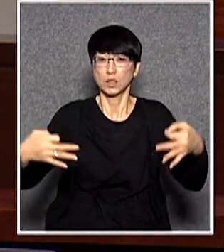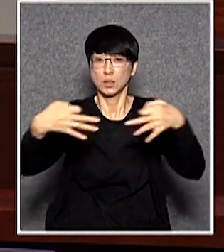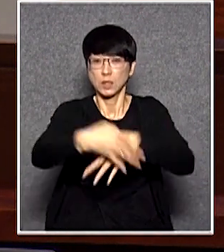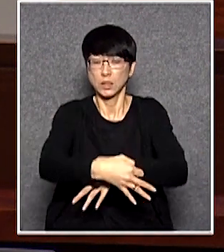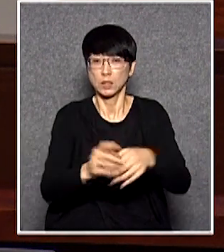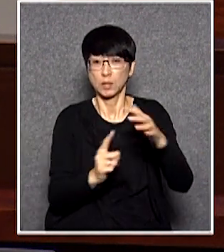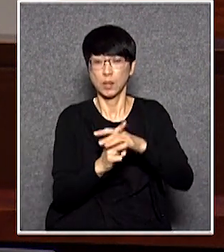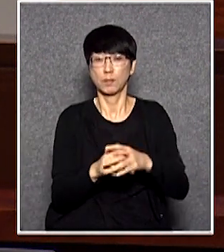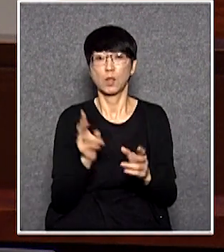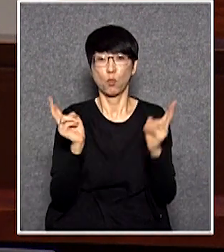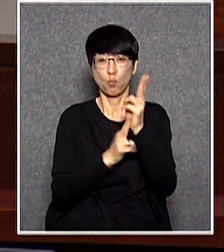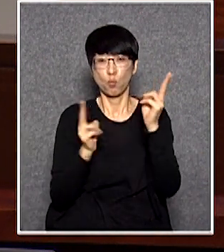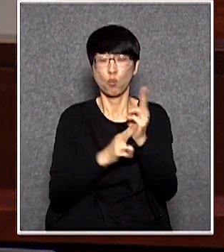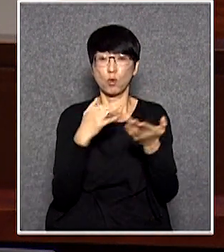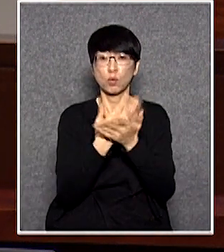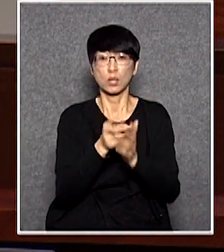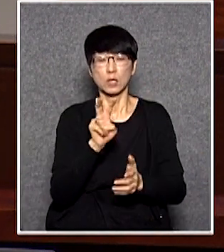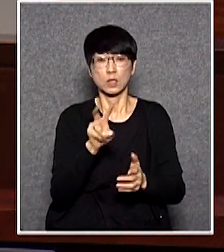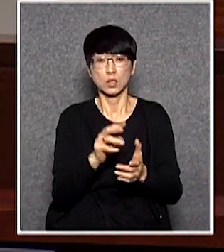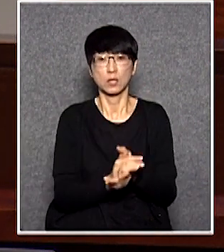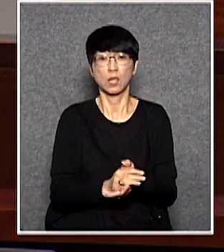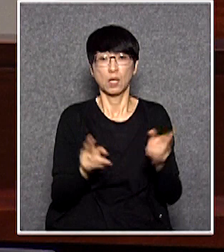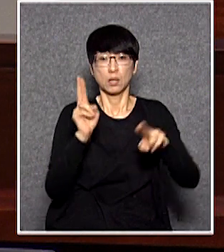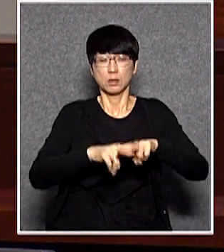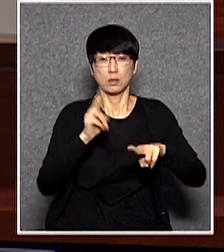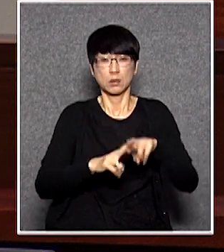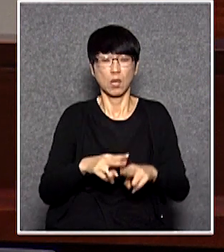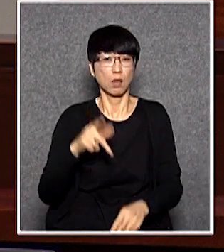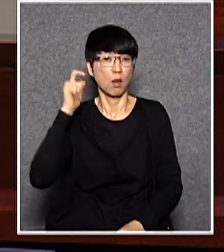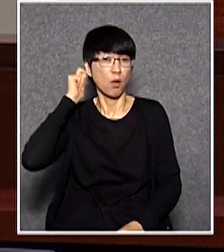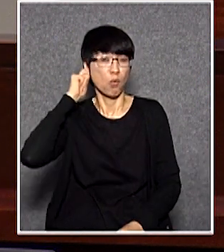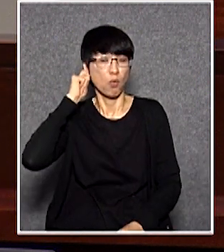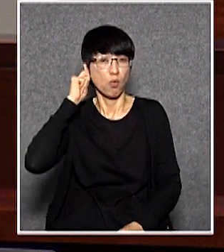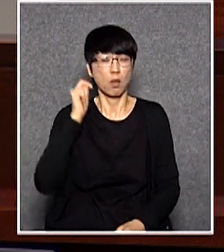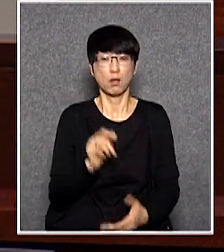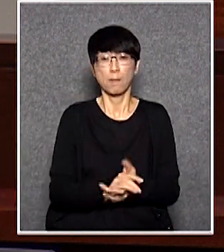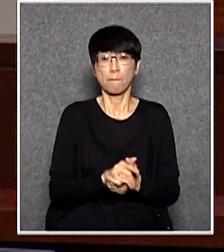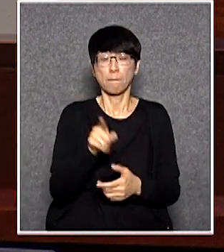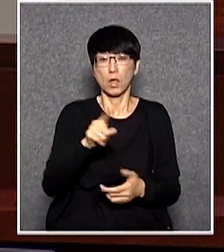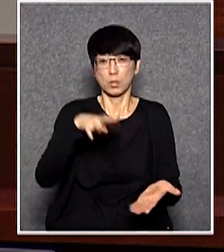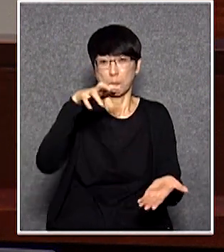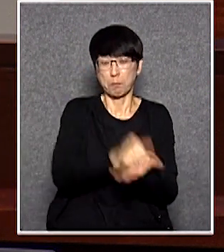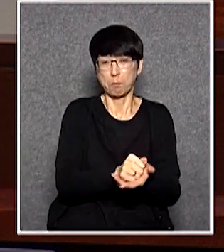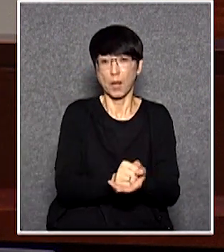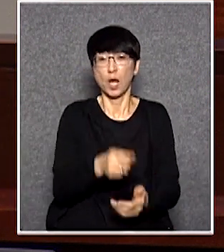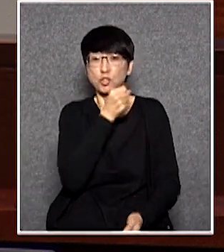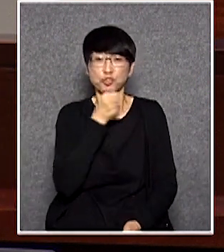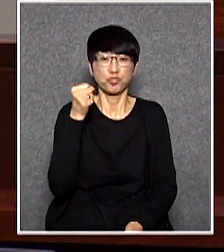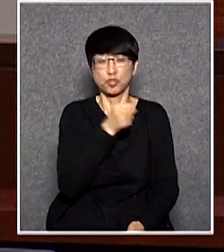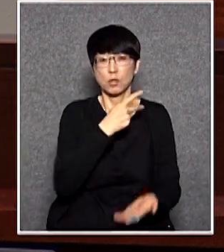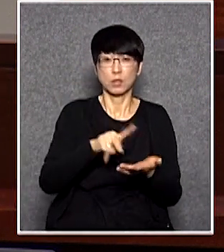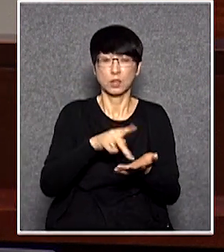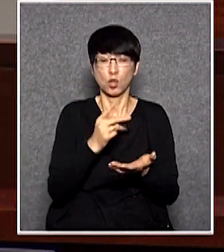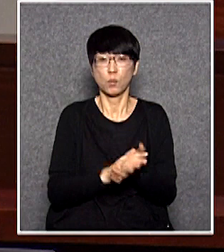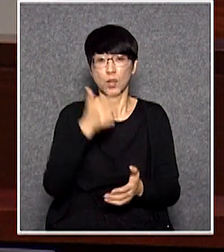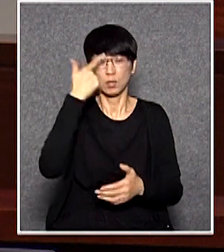西洋菜街或其他地方見到那些大媽霸佔行人專用區加上新界加西困擾